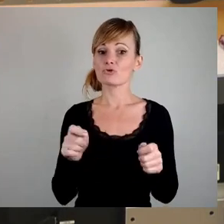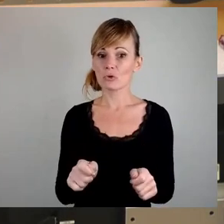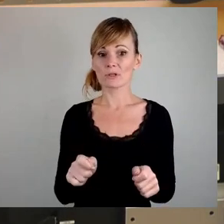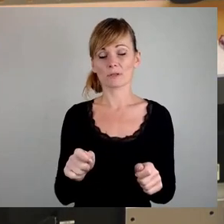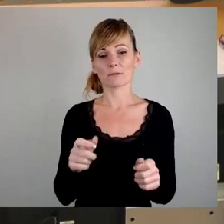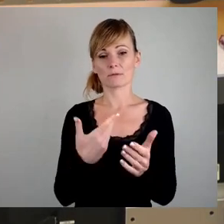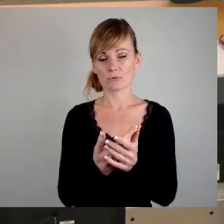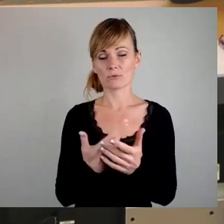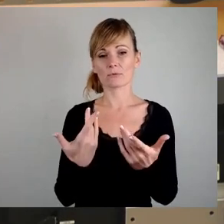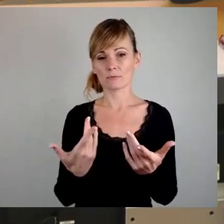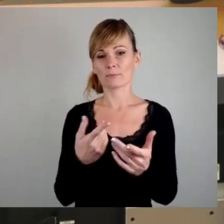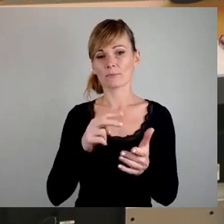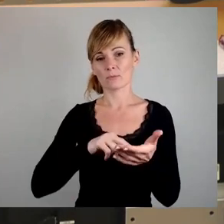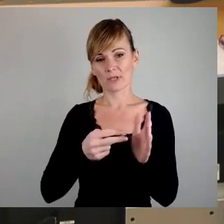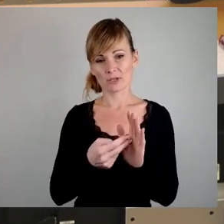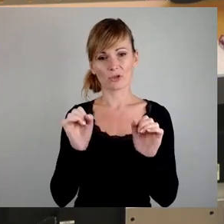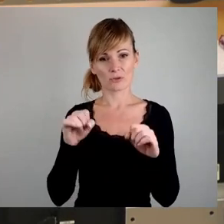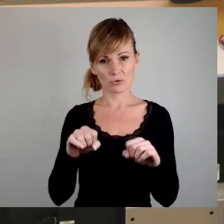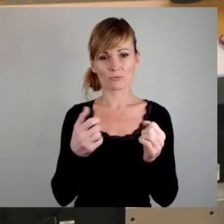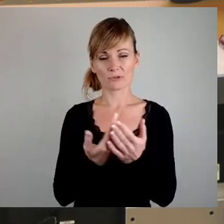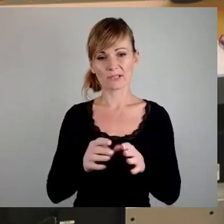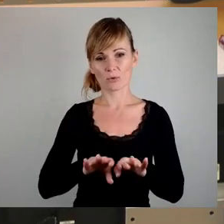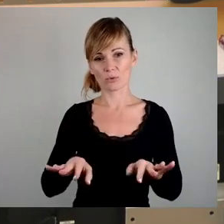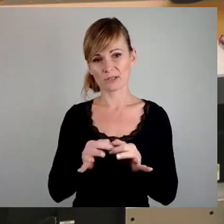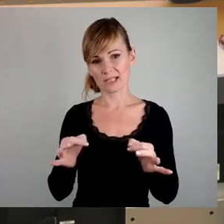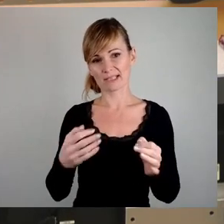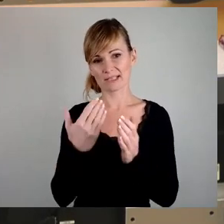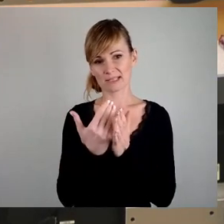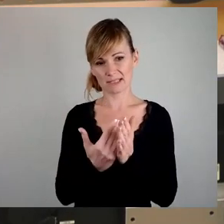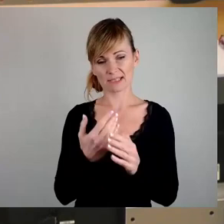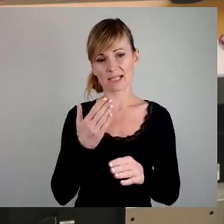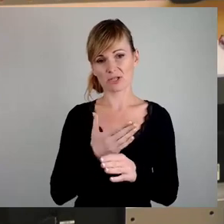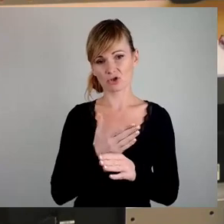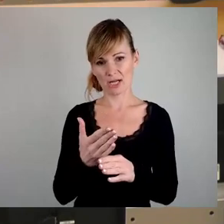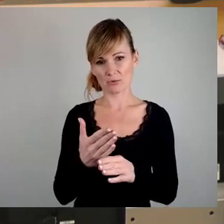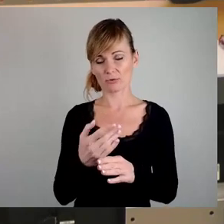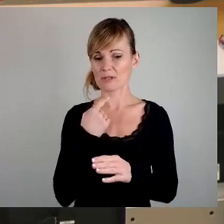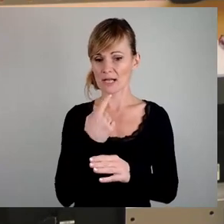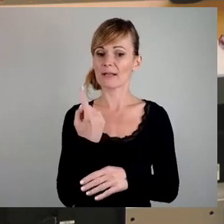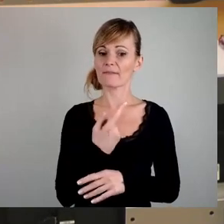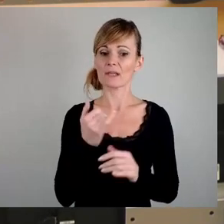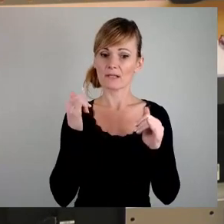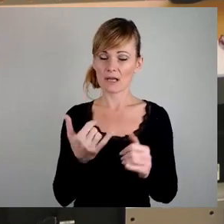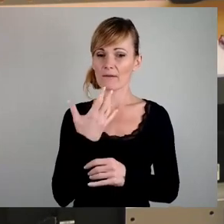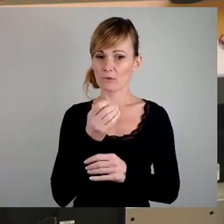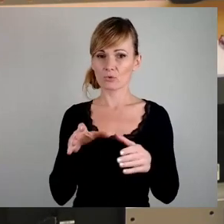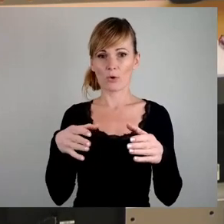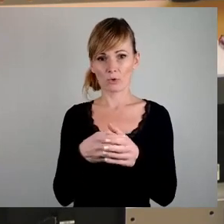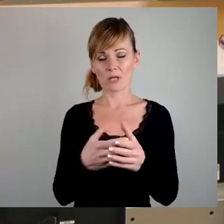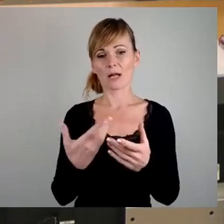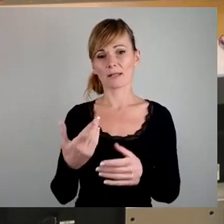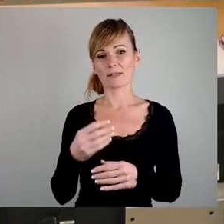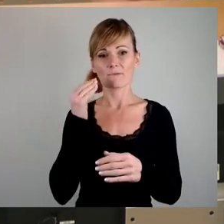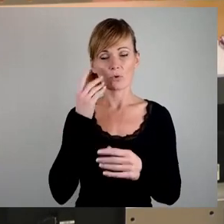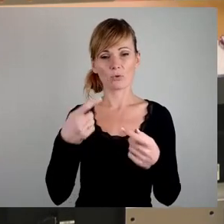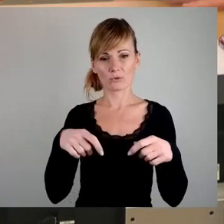Zustimmung zu dieser Grundsatzentscheidung, dass wir gesagt haben, ja, wir wollen in Dresden kommunalen Wohnungsbau, wir wollen diese